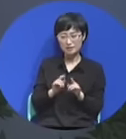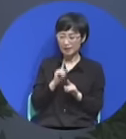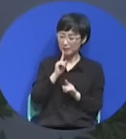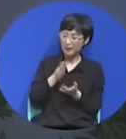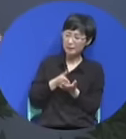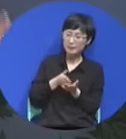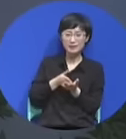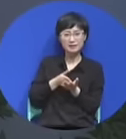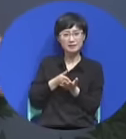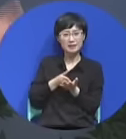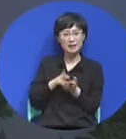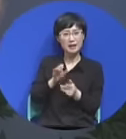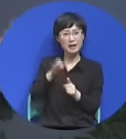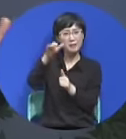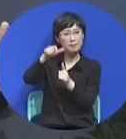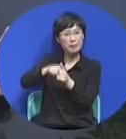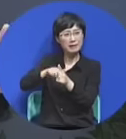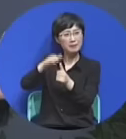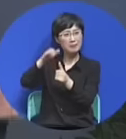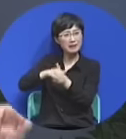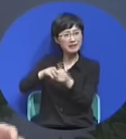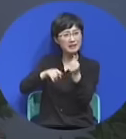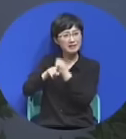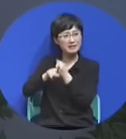못하겠어요 자세하게 설명을 했다니까